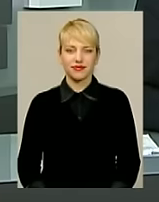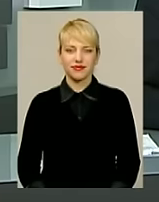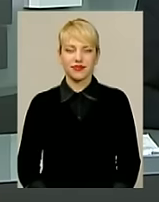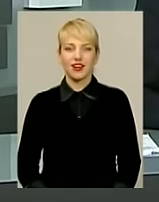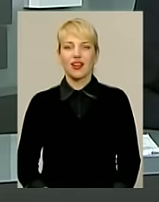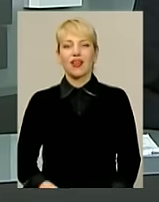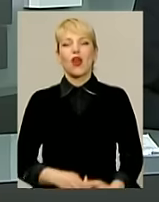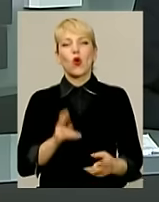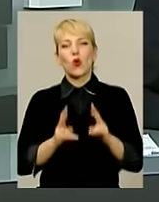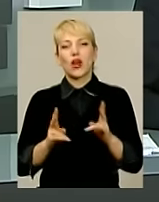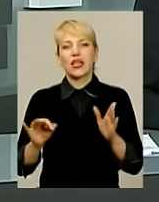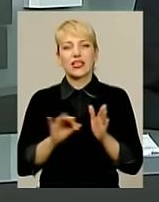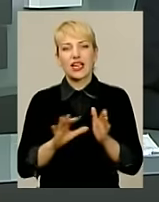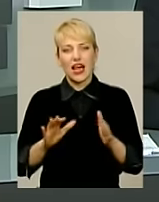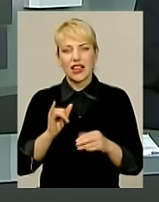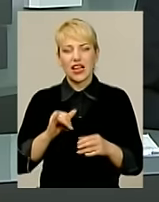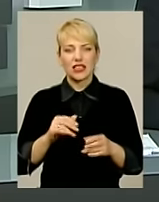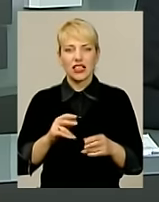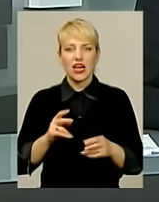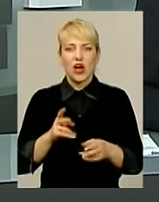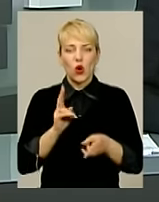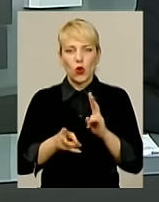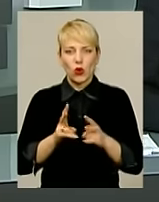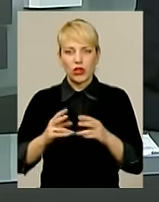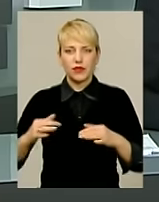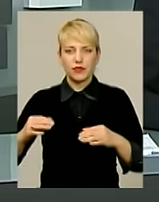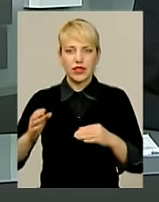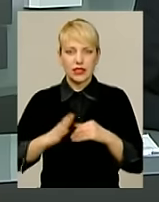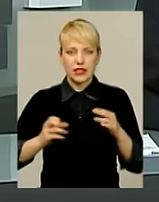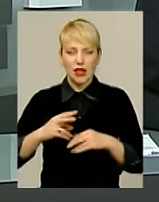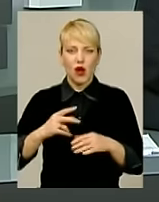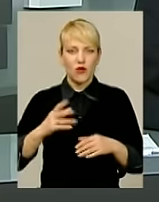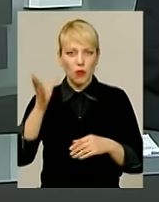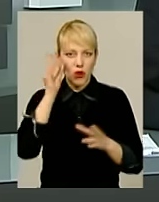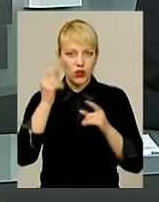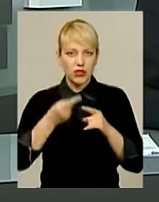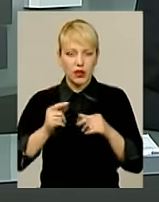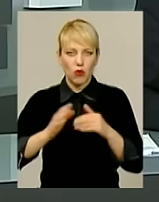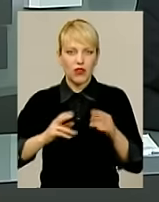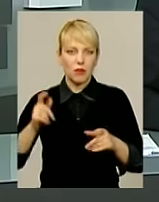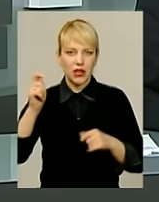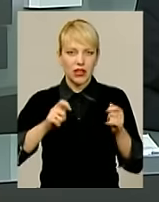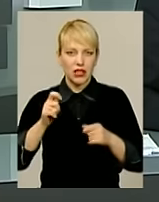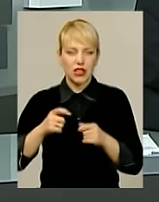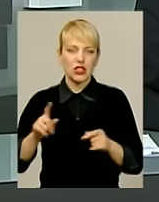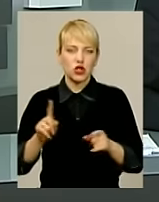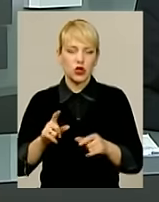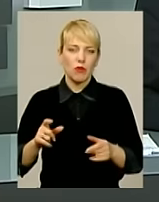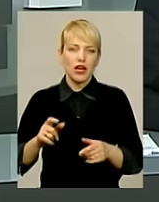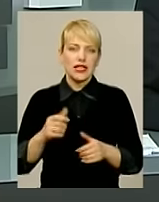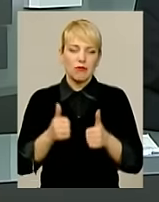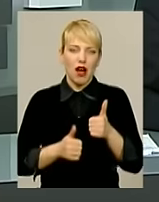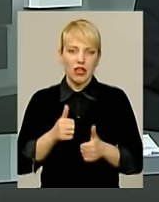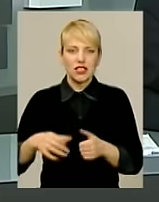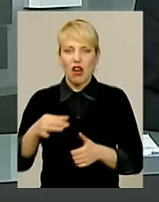Кухарі, електрики, кравці та кондитери. Опановувачі цих професій приїхали до Хмельницького, аби позмагатися в обласній Спартакіаді.